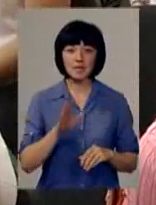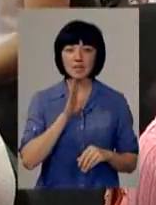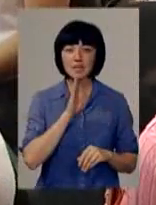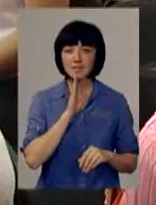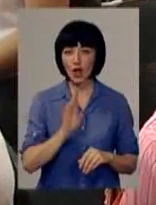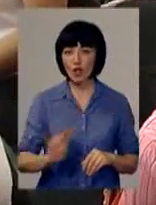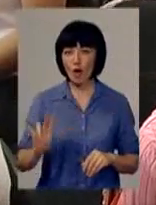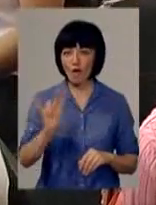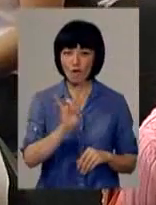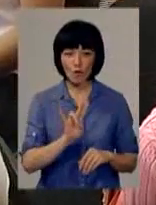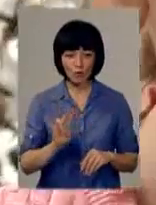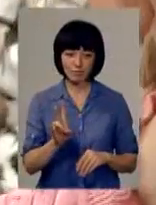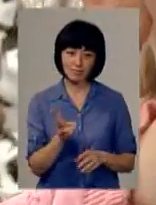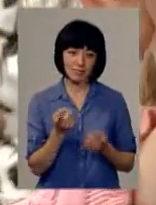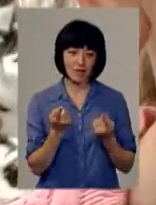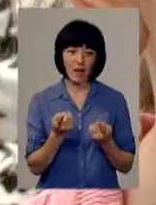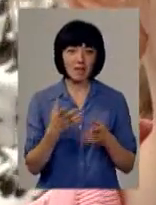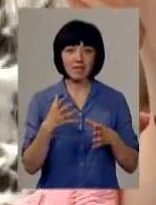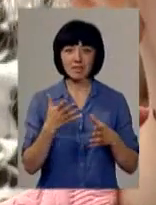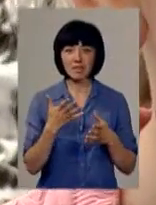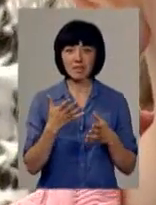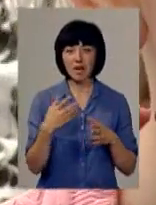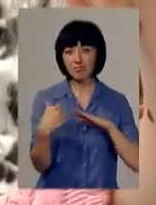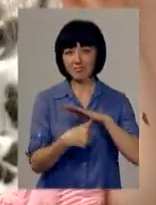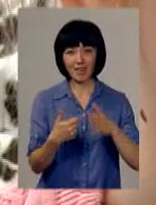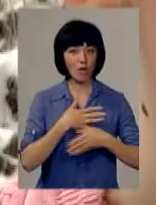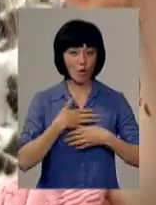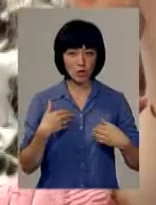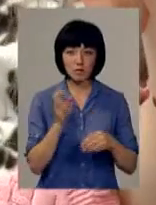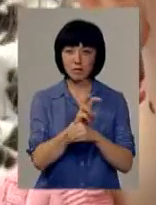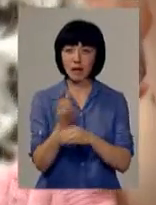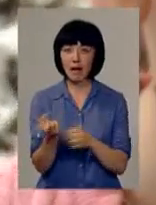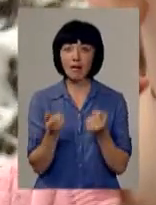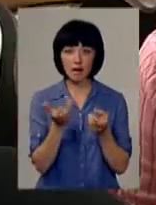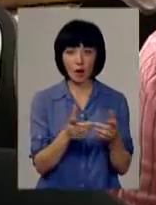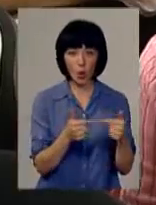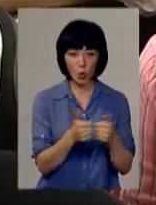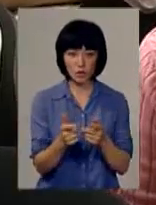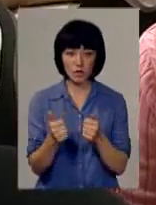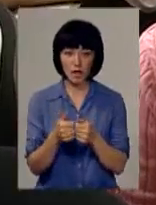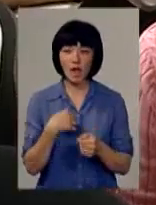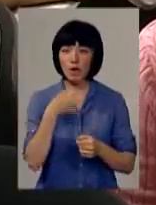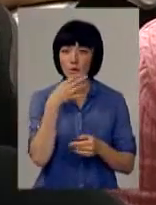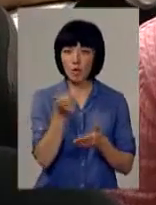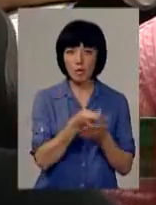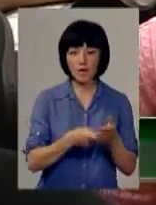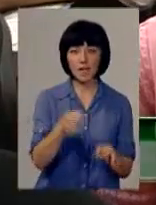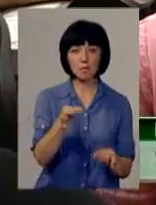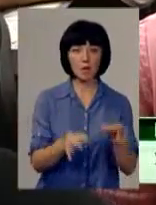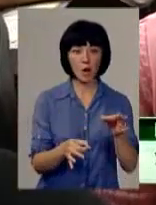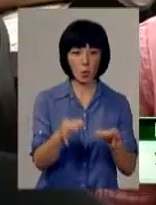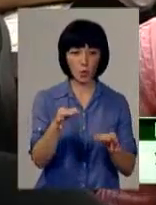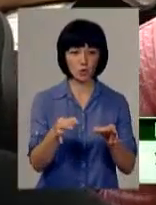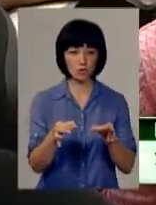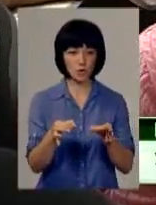нової ушиці не стиг, кому до вподоби байдикування. Школярка навідує одночасно кілька гуртків. «Я люблю малювати природу,